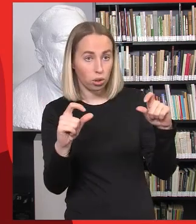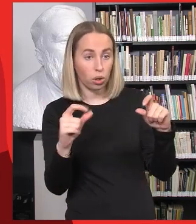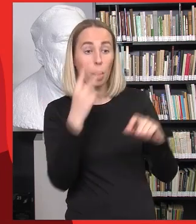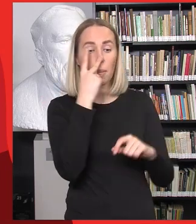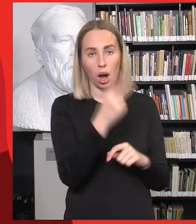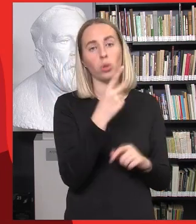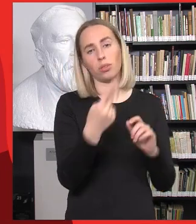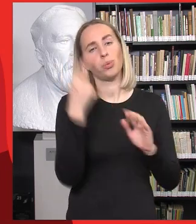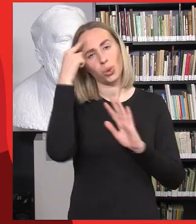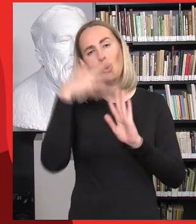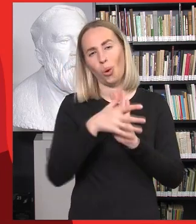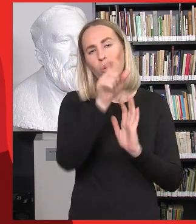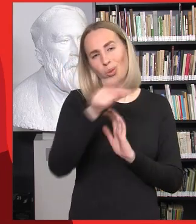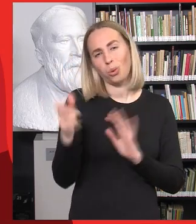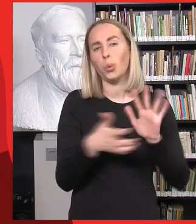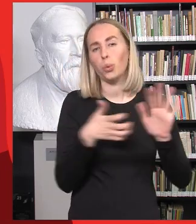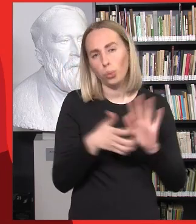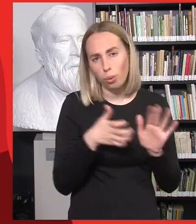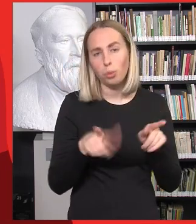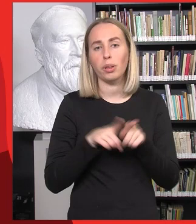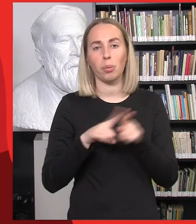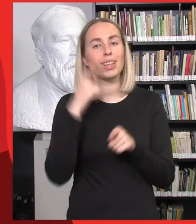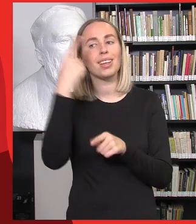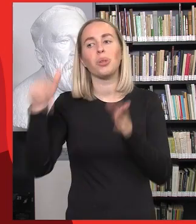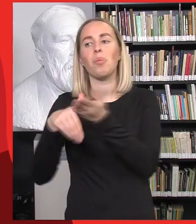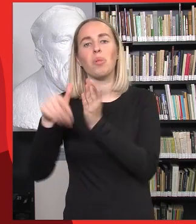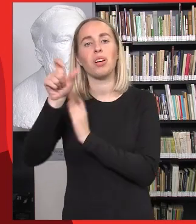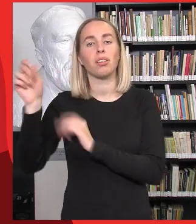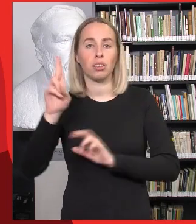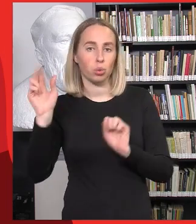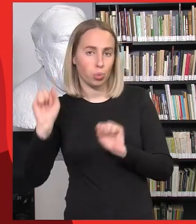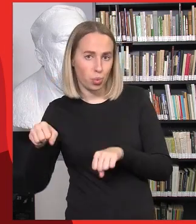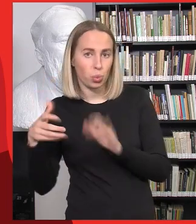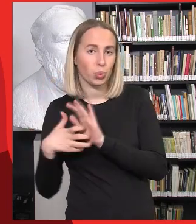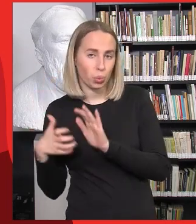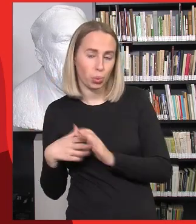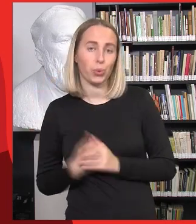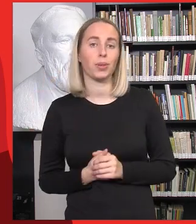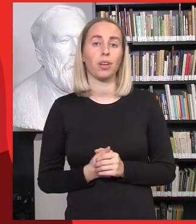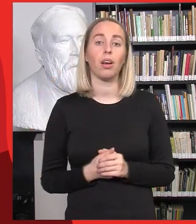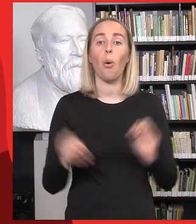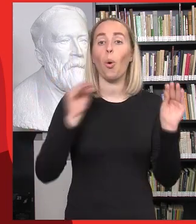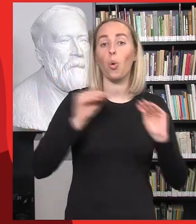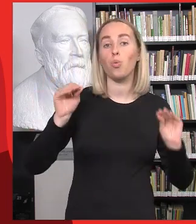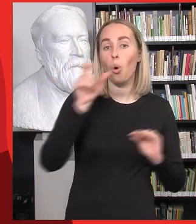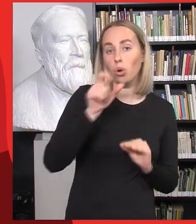psichologų ir kitų pagalbos šaltinių, o kadangi mokytojai ir šiaip